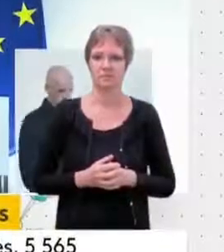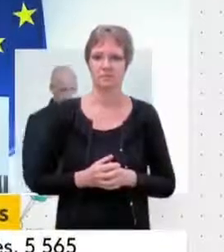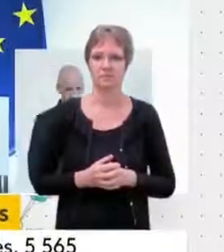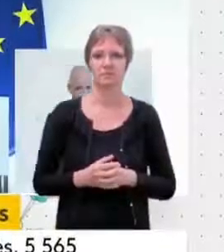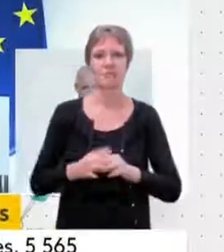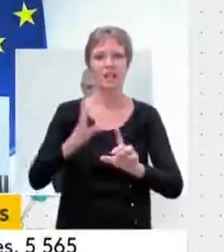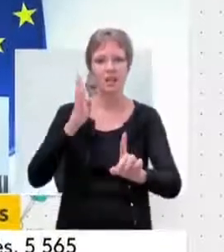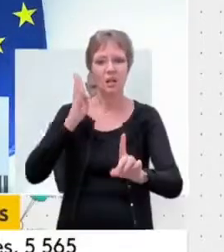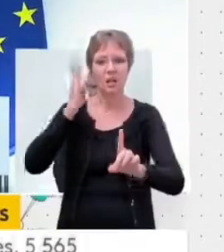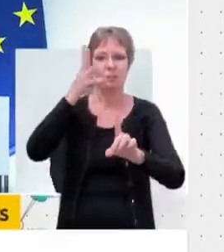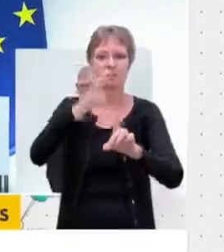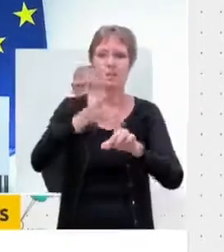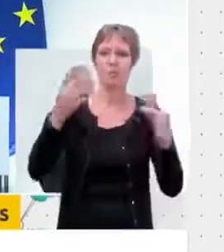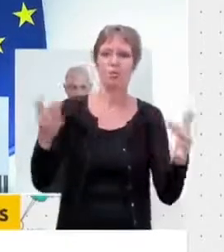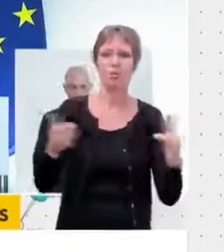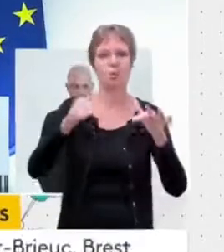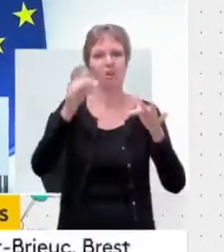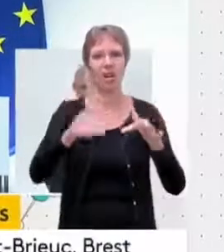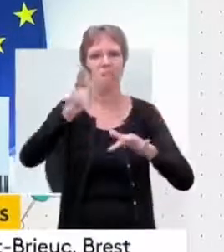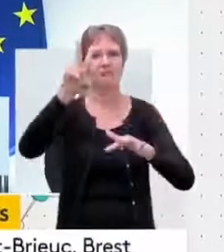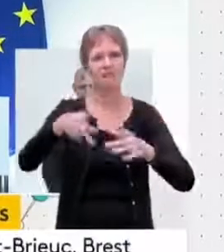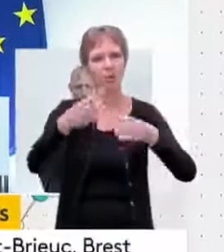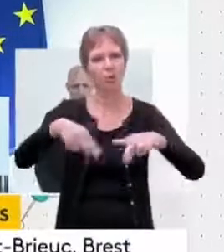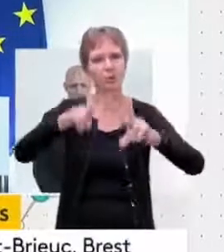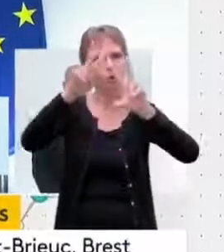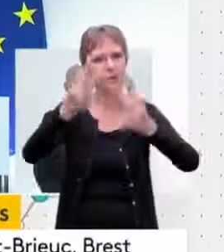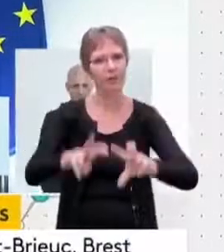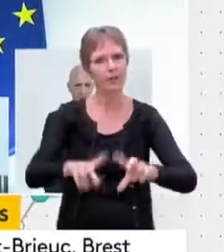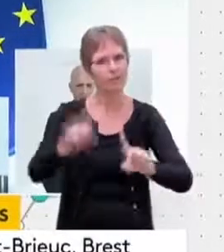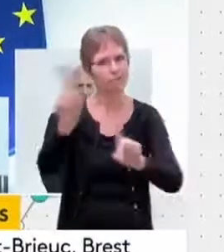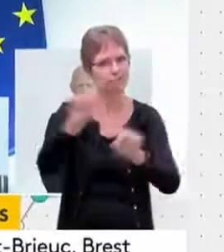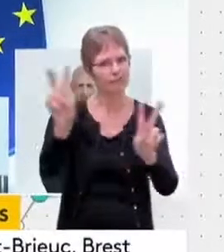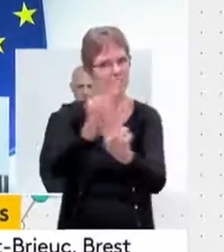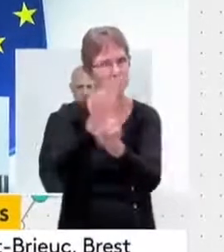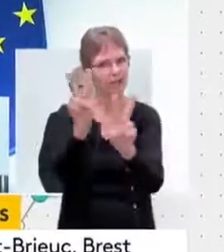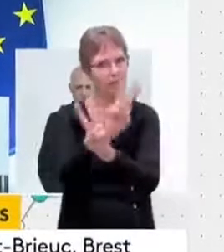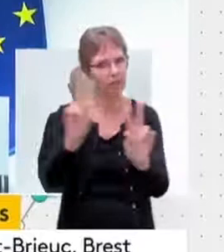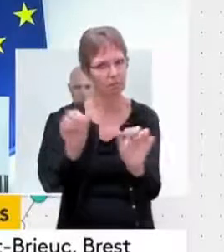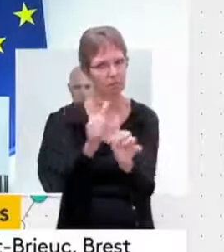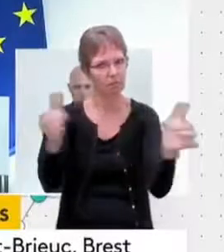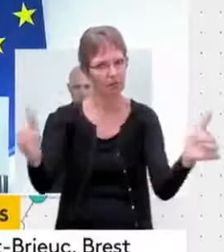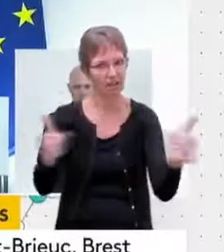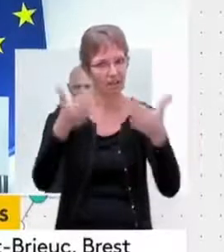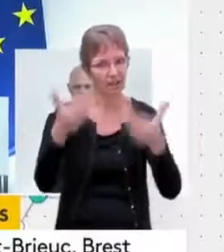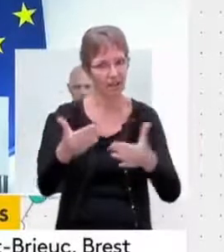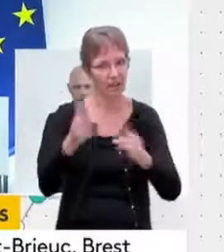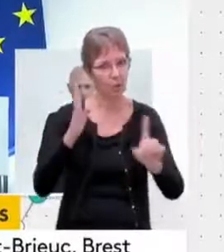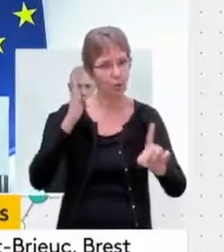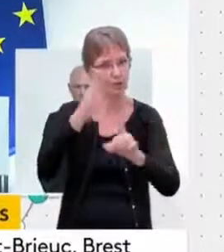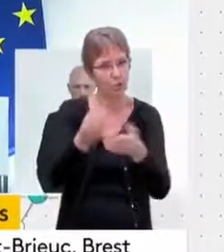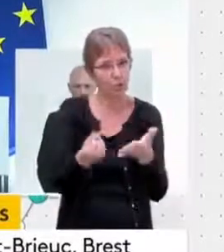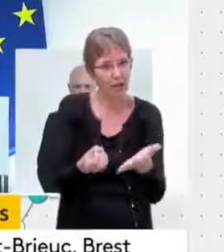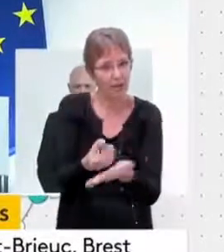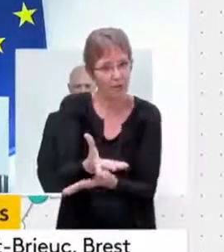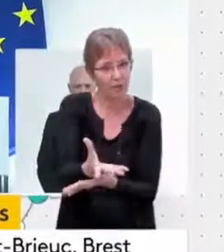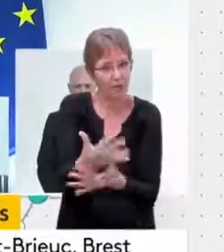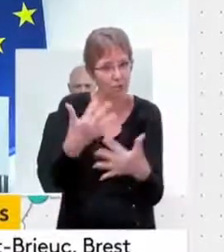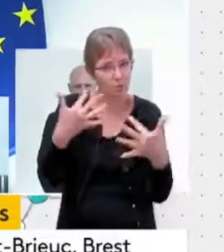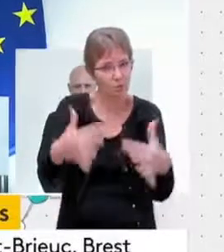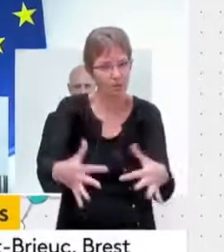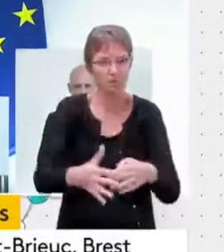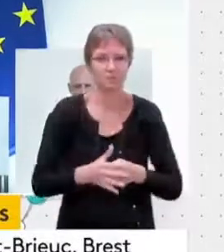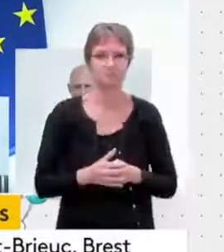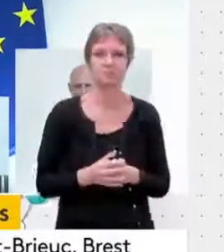été dit que la mission n'a pas les pouvoirs d'une commission d'enquête. Ce sont deux choses différentes. Pour le moment, c'est uniquement une mission d'information qui, d'après